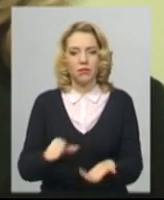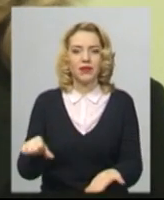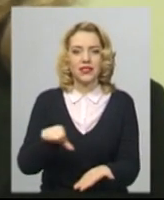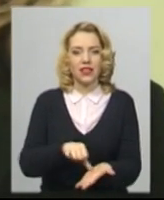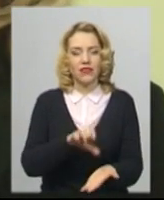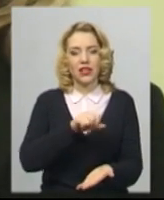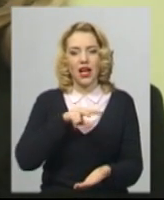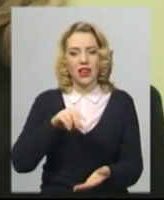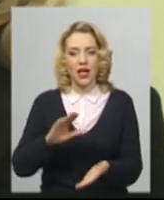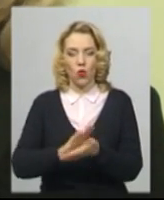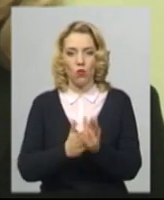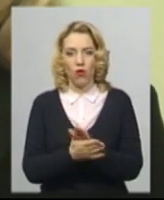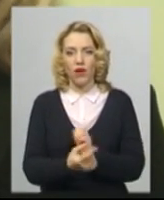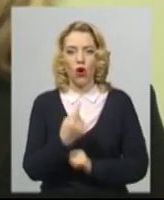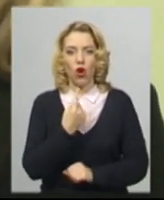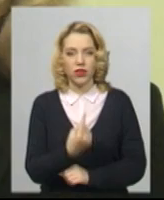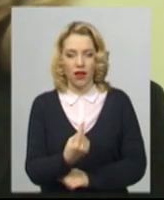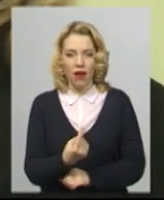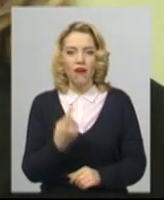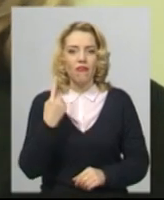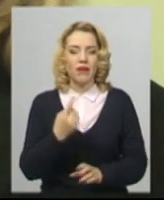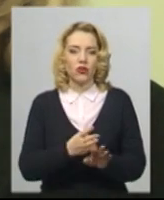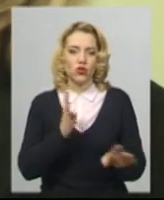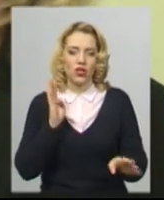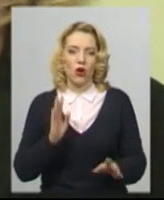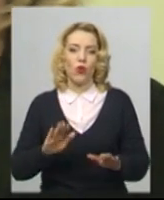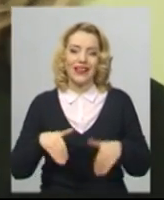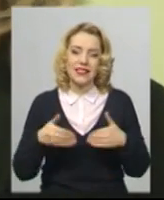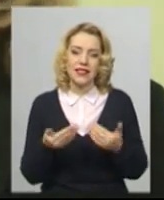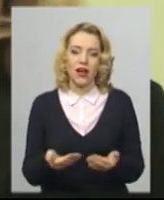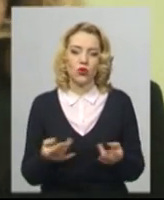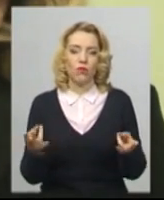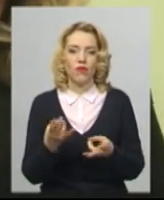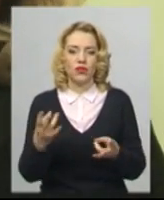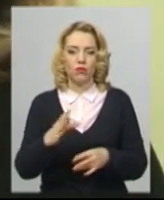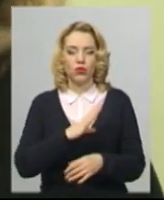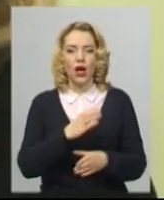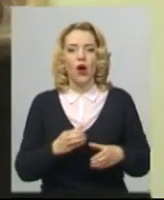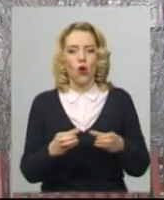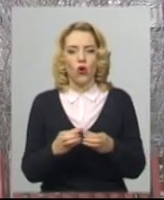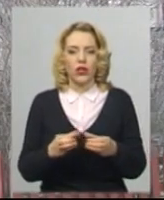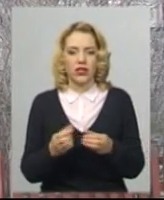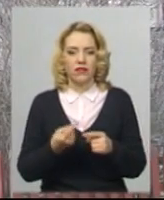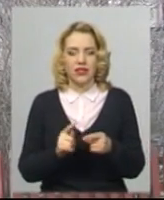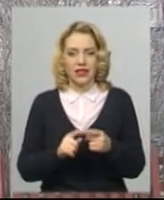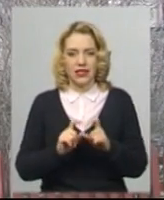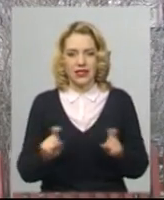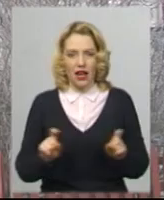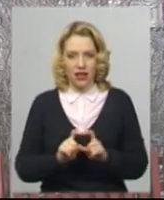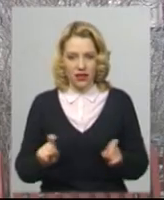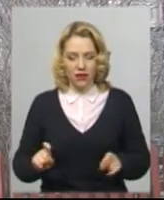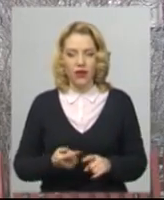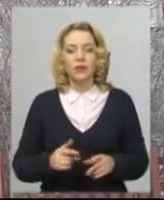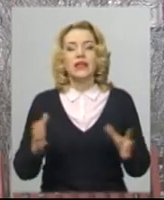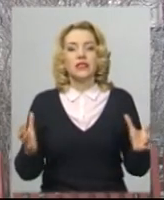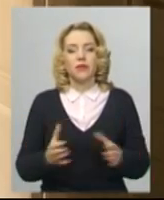але умова одна. В першу чергу ініціаторами мають бути колективи цих закладів. Зберегти санаторій